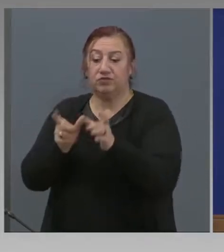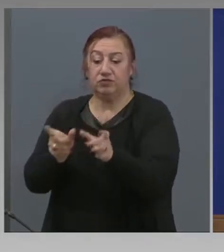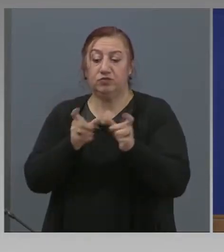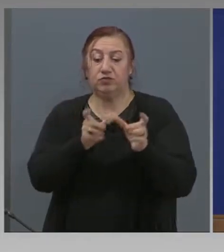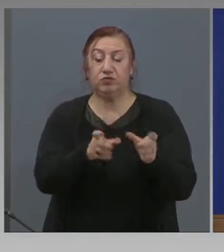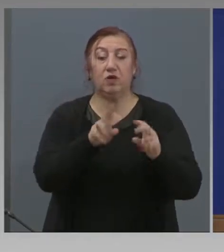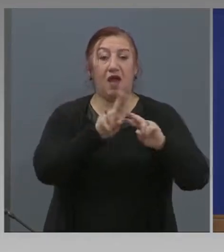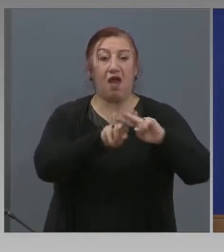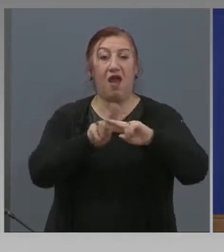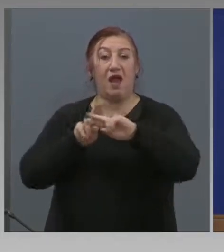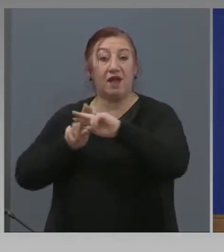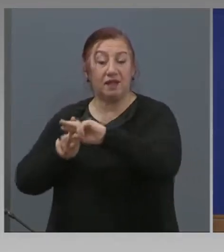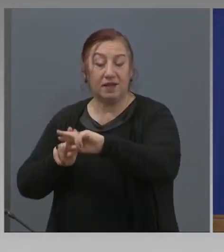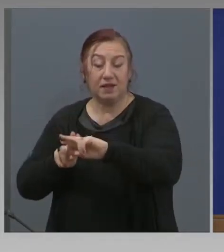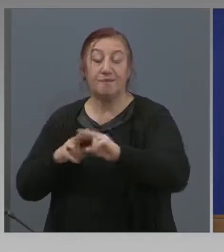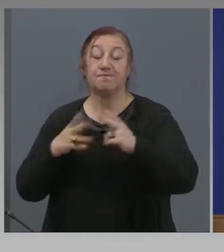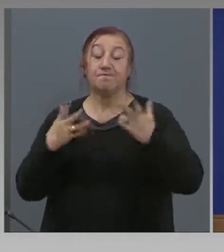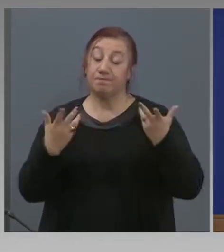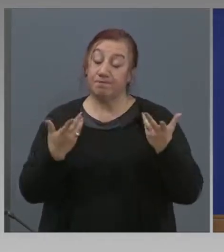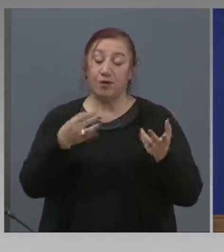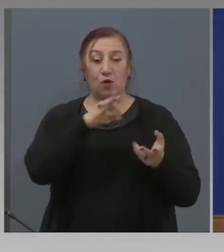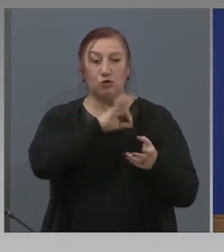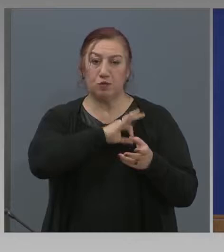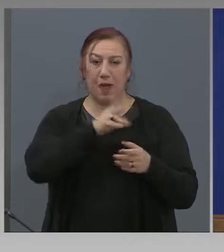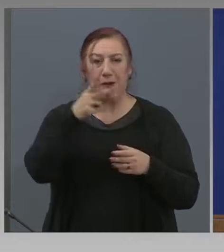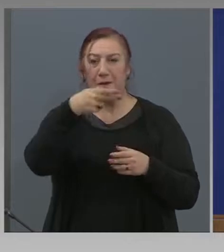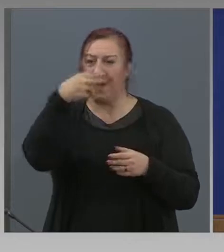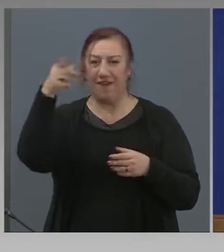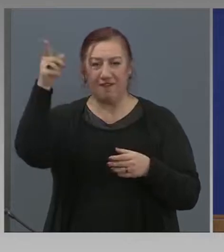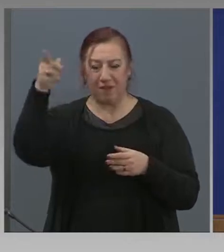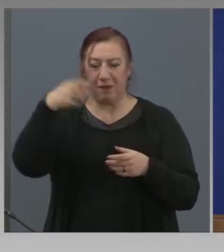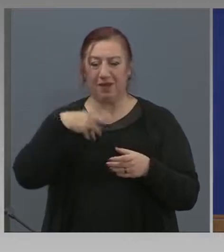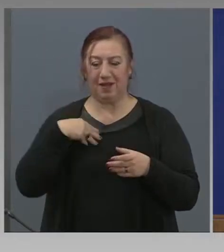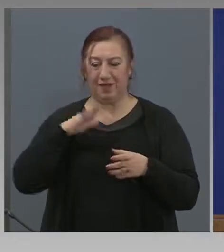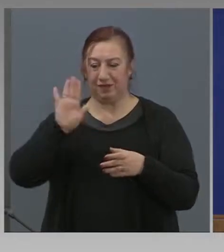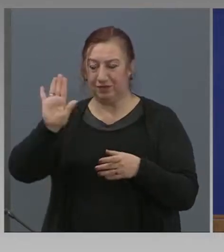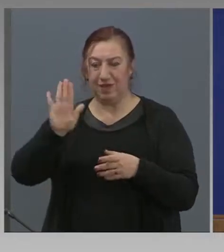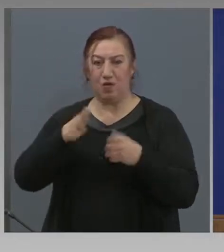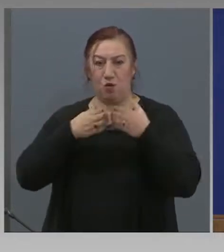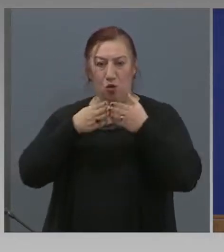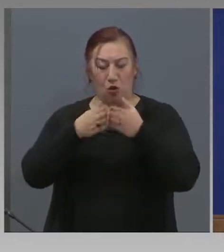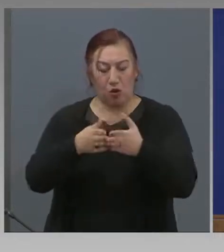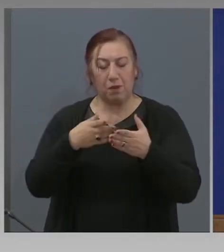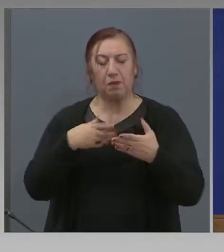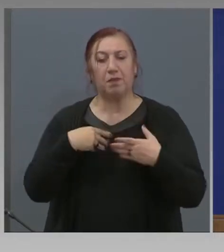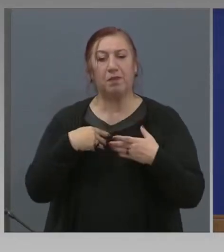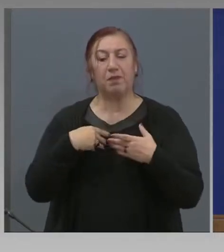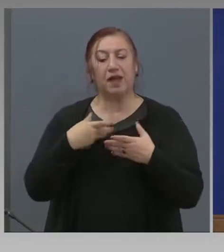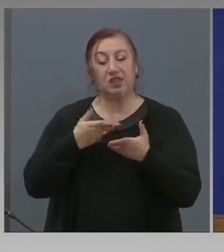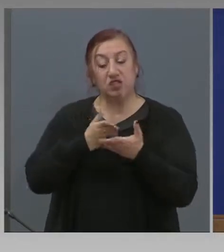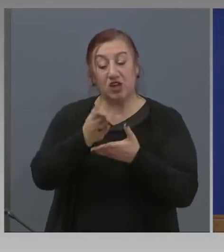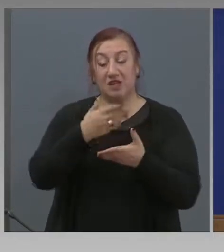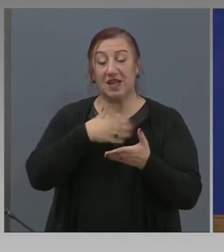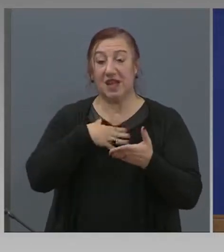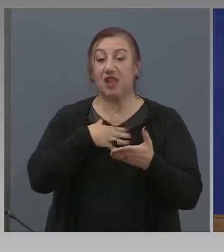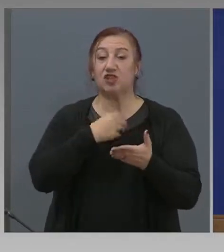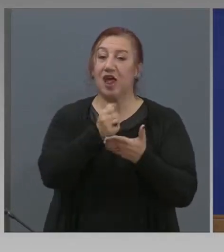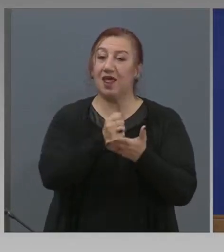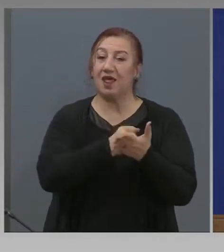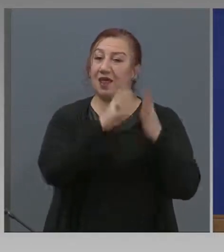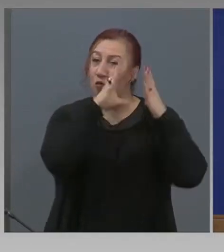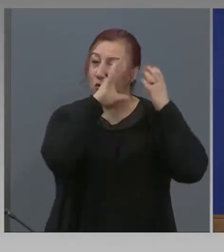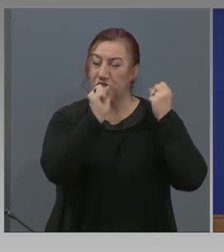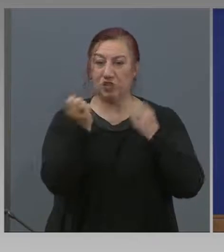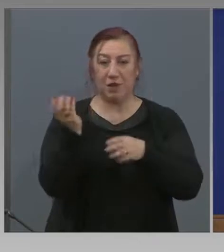И успяхме да круизната компания осигурява, но чрез нашата дипломатически представията сме осигурили зелен